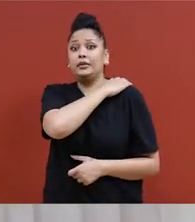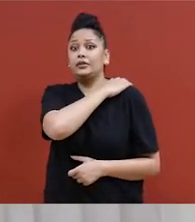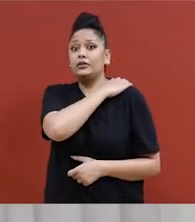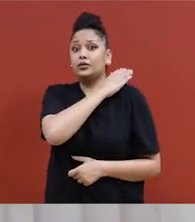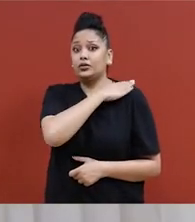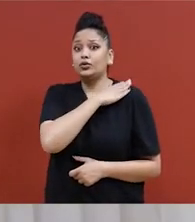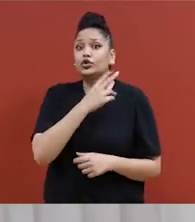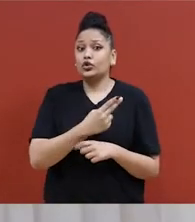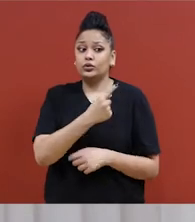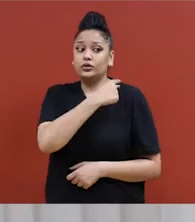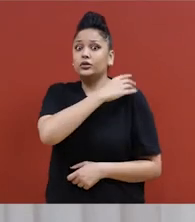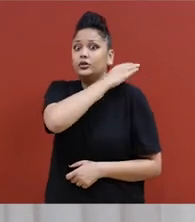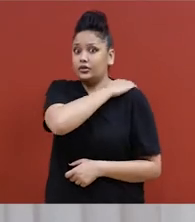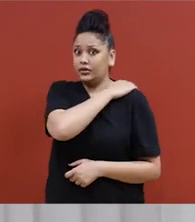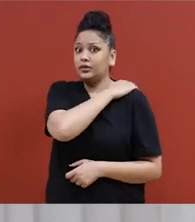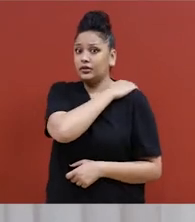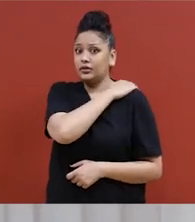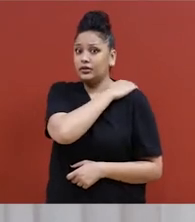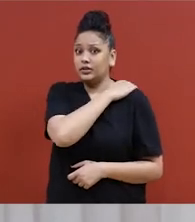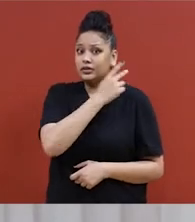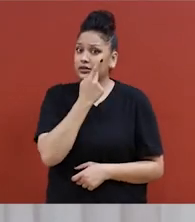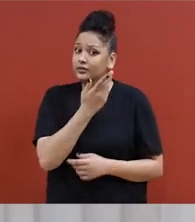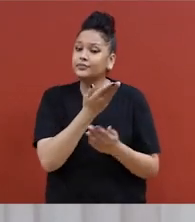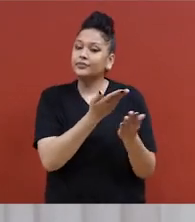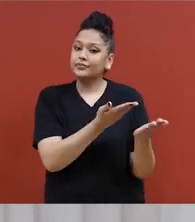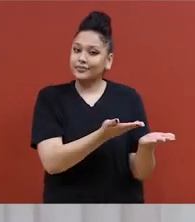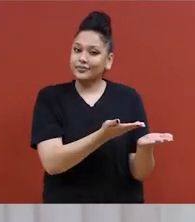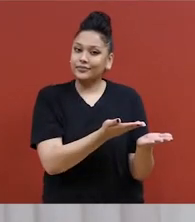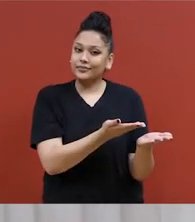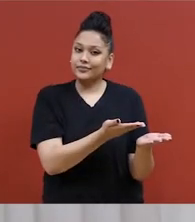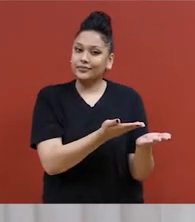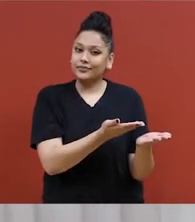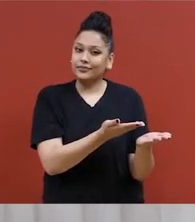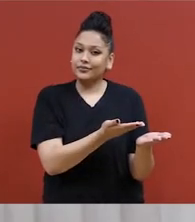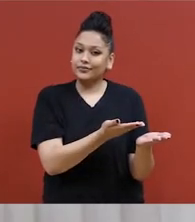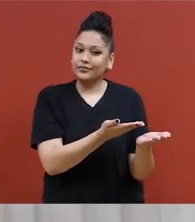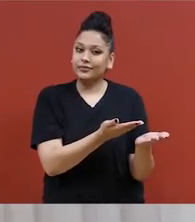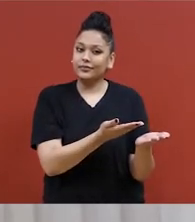On va le faire au ralenti. J'ouvre la main pour qu'elle soit ouverte.